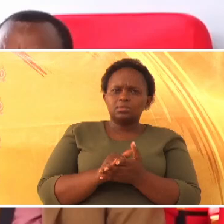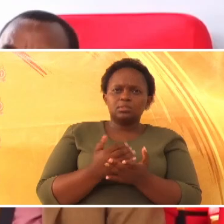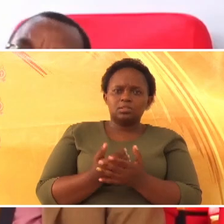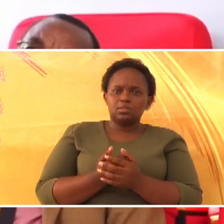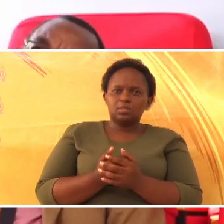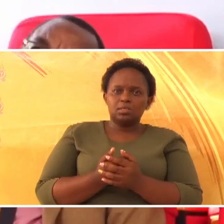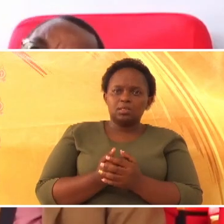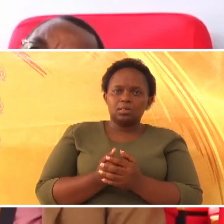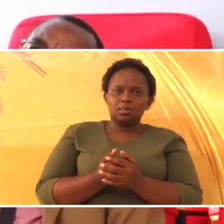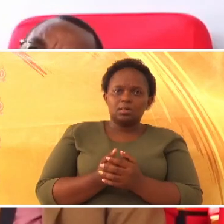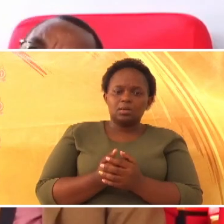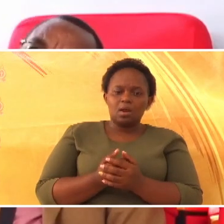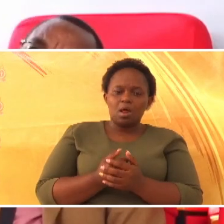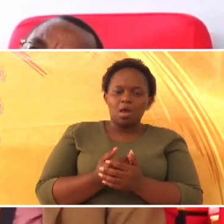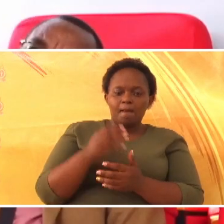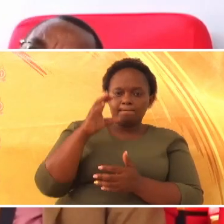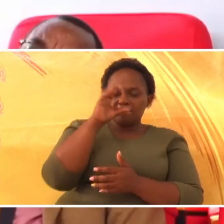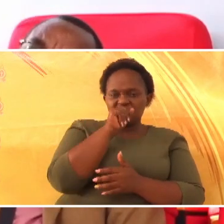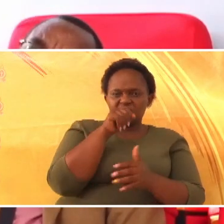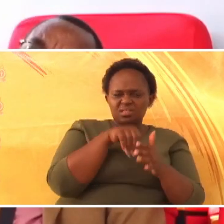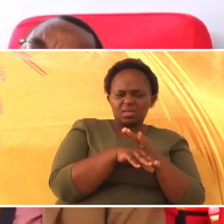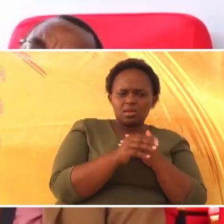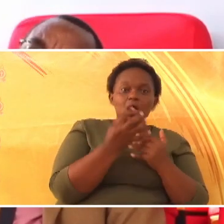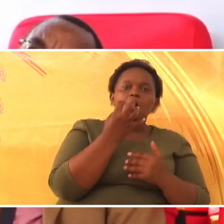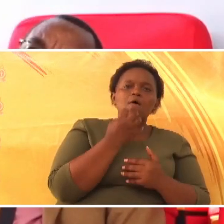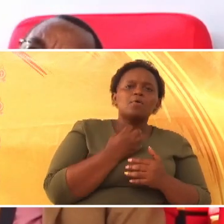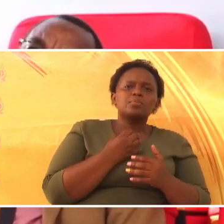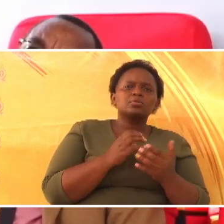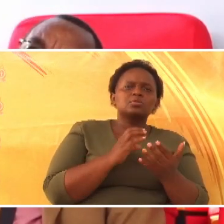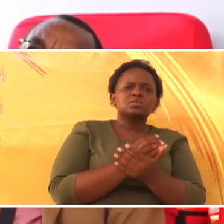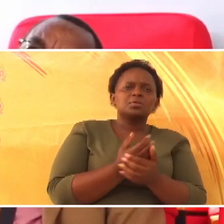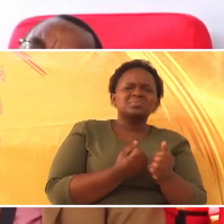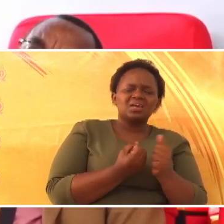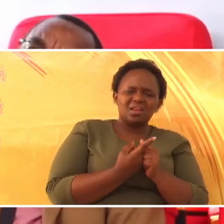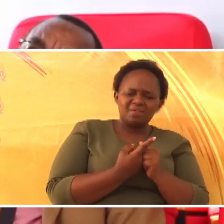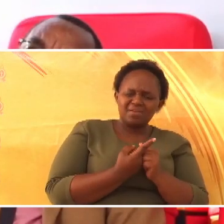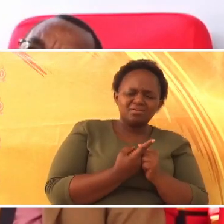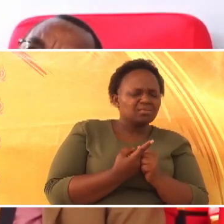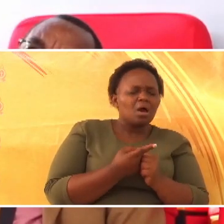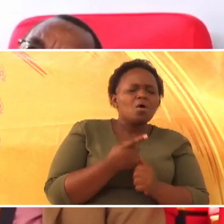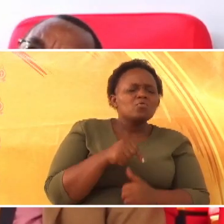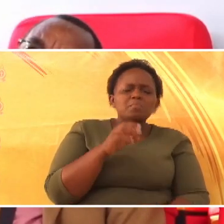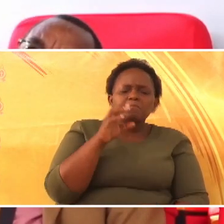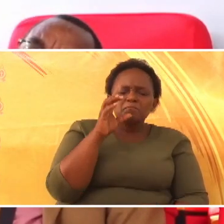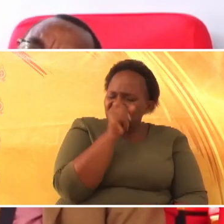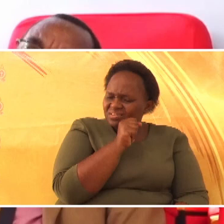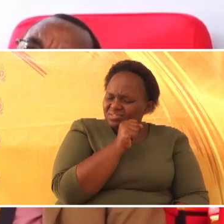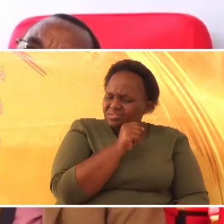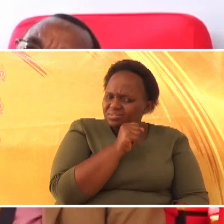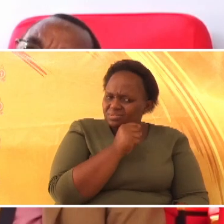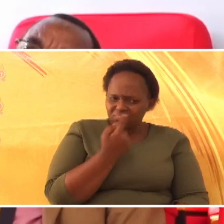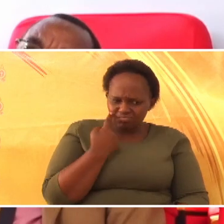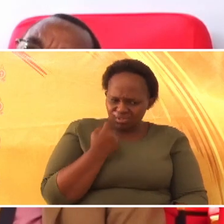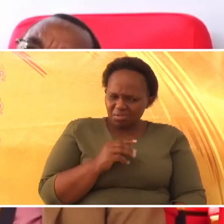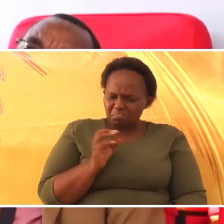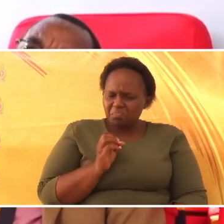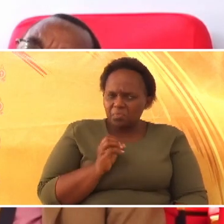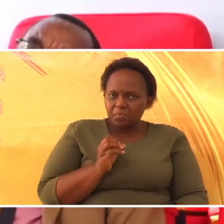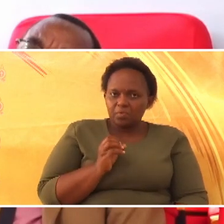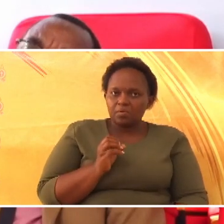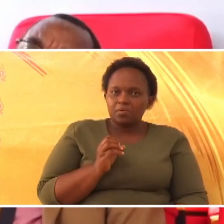katika Hebrews kuminamoja. Wanakosekana kabisa. Na,